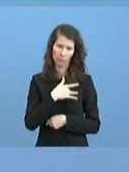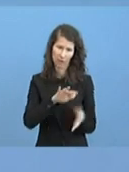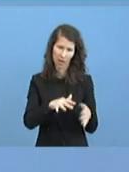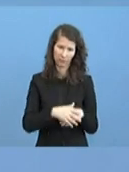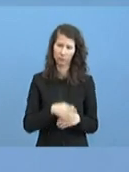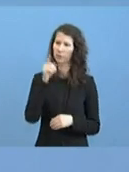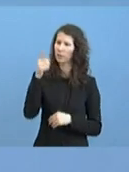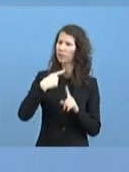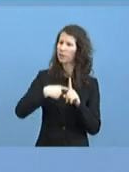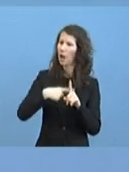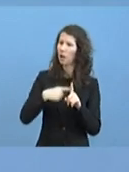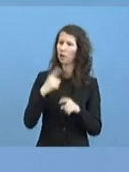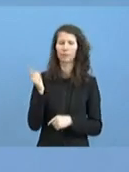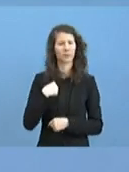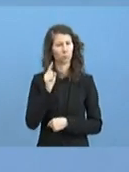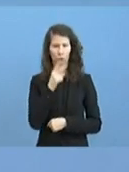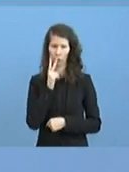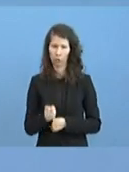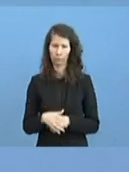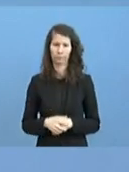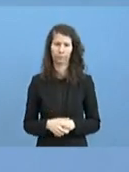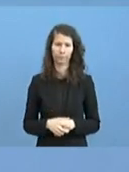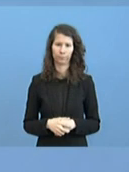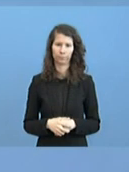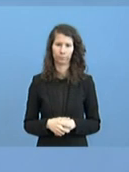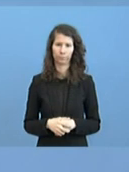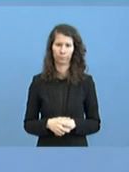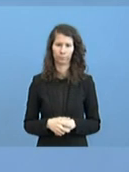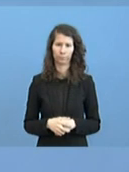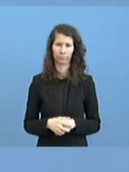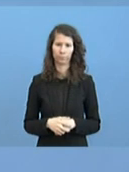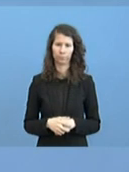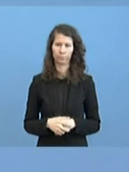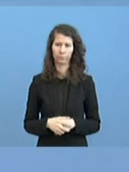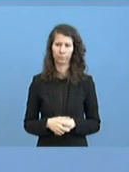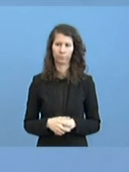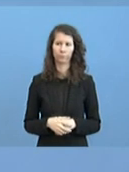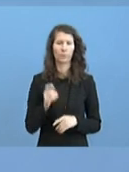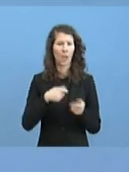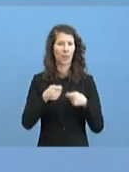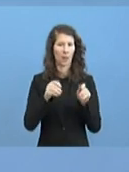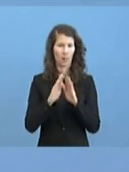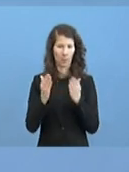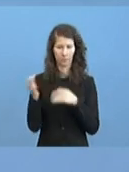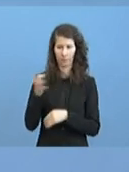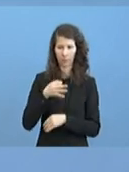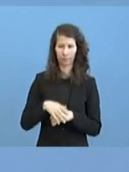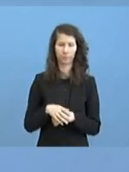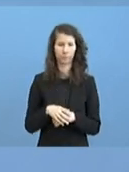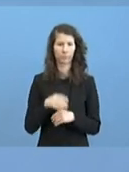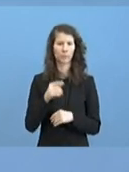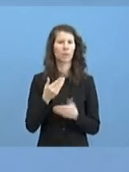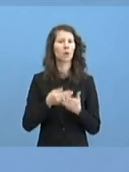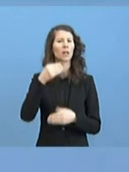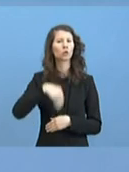Muss ich gucken, ob wir dazu tatsächlich was haben. Herr Redl vom Handelsblatt fragt nach, wären flächendeckende Tests wie in Südkorea